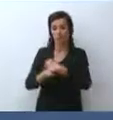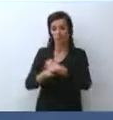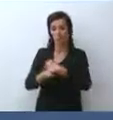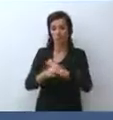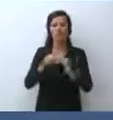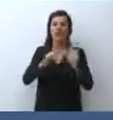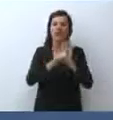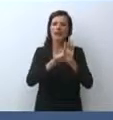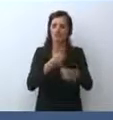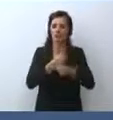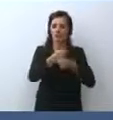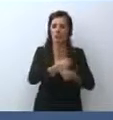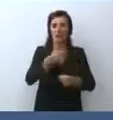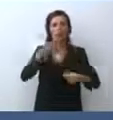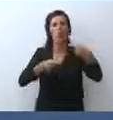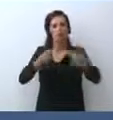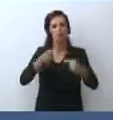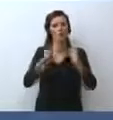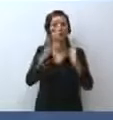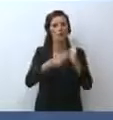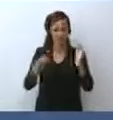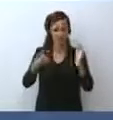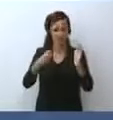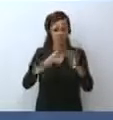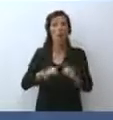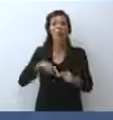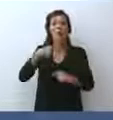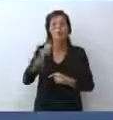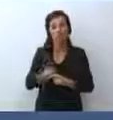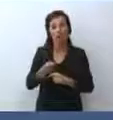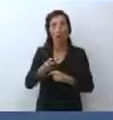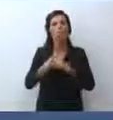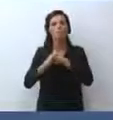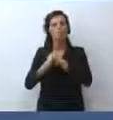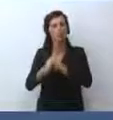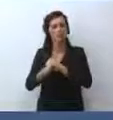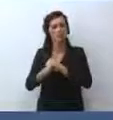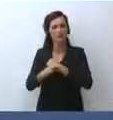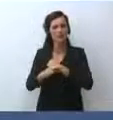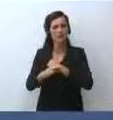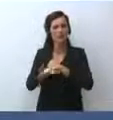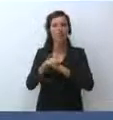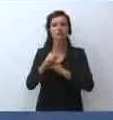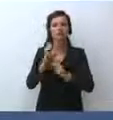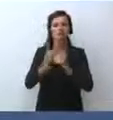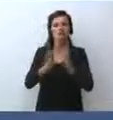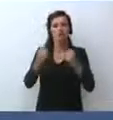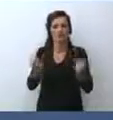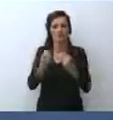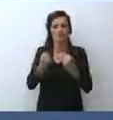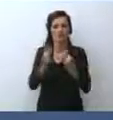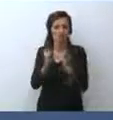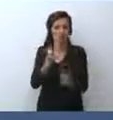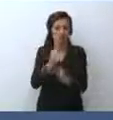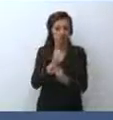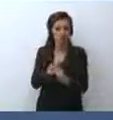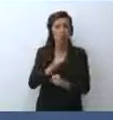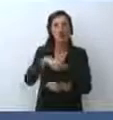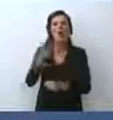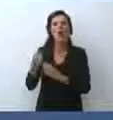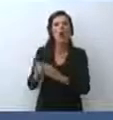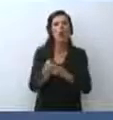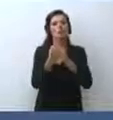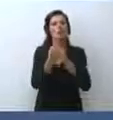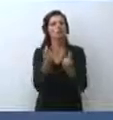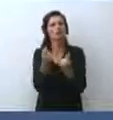le leggi delega su concorrenza e fisco. E poi ci saranno i provvedimenti sulle politiche attive del lavoro e la riforma degli ammortizzatori